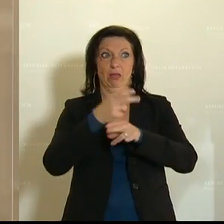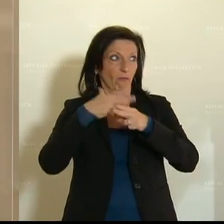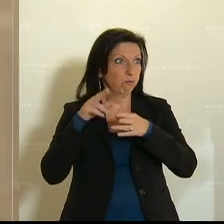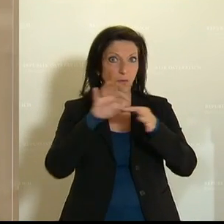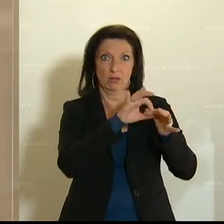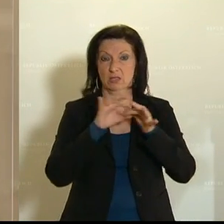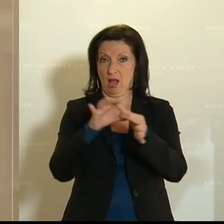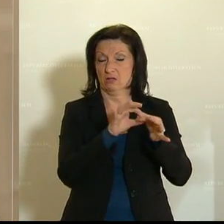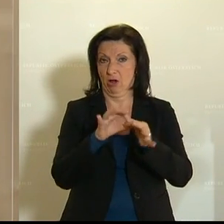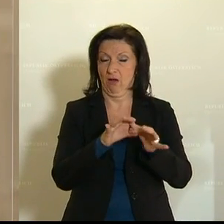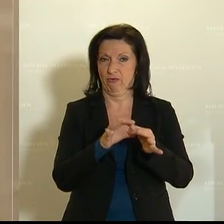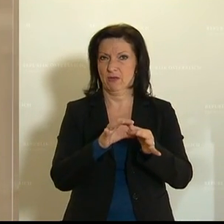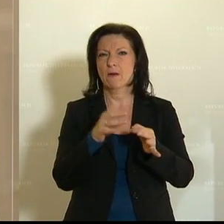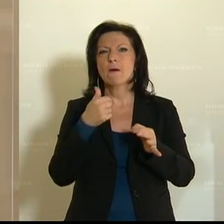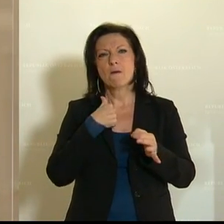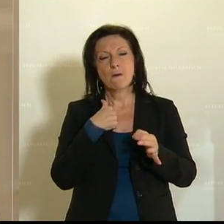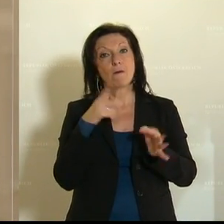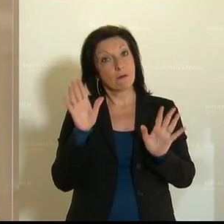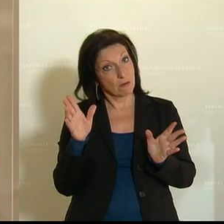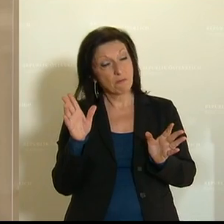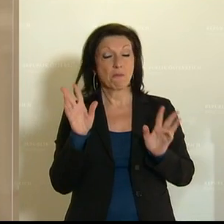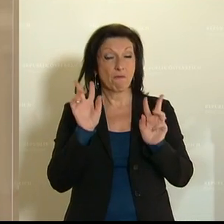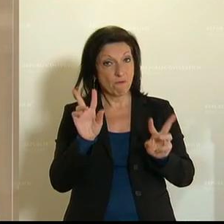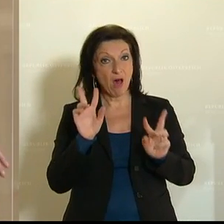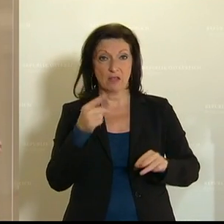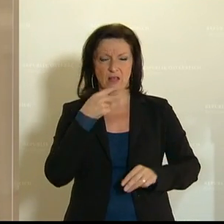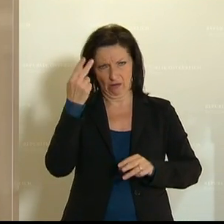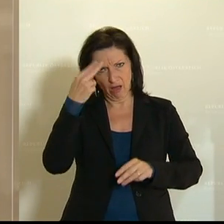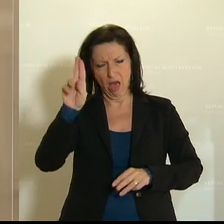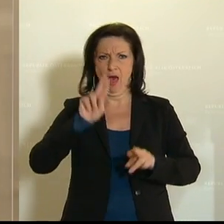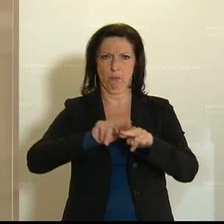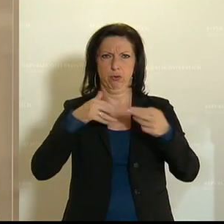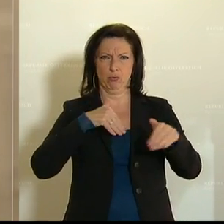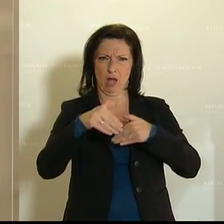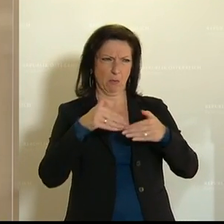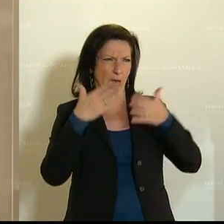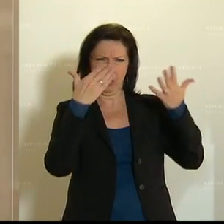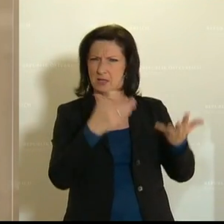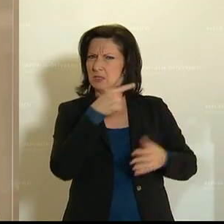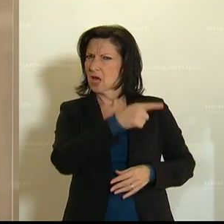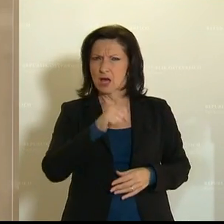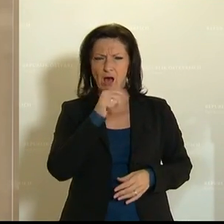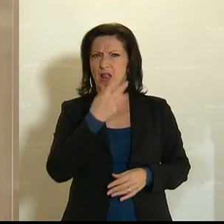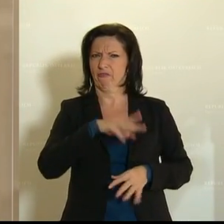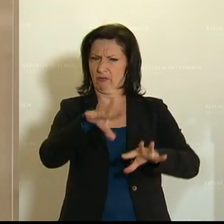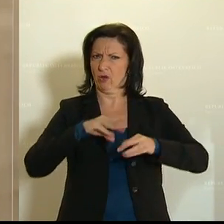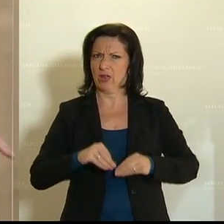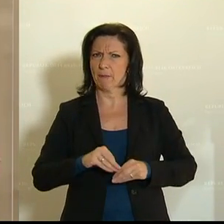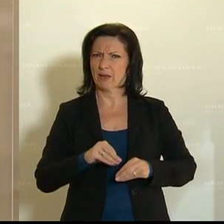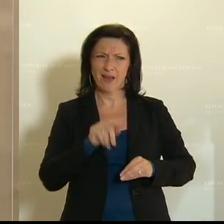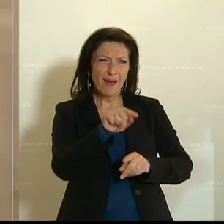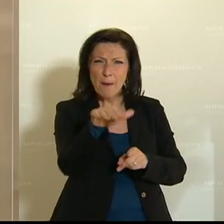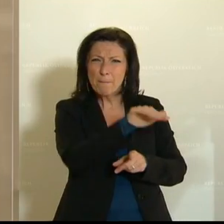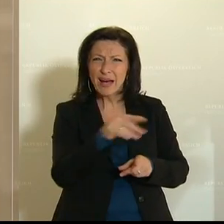Gesellschaft. Und ich finde es mehr als verantwortungslos, Herr Bundesminister, und fern jeglicher Vernunft, genau bei den